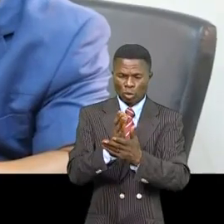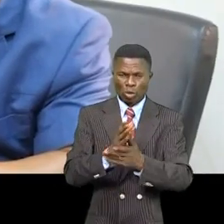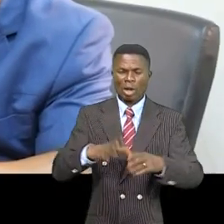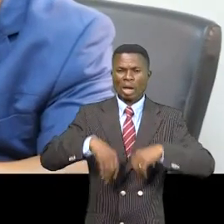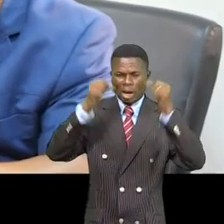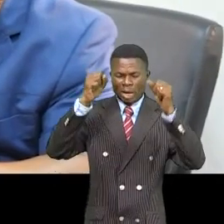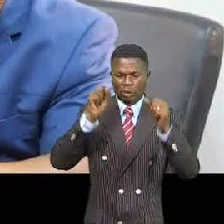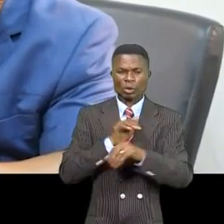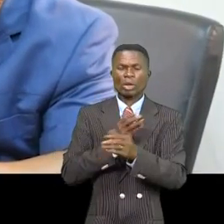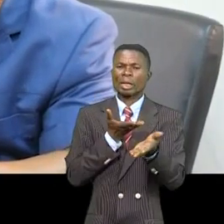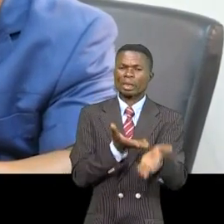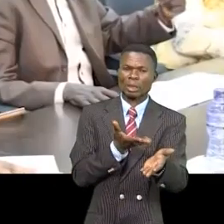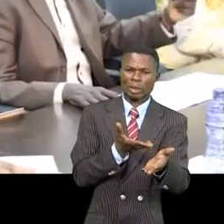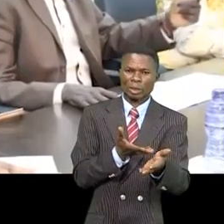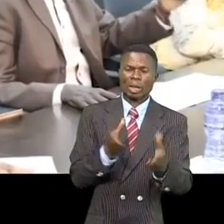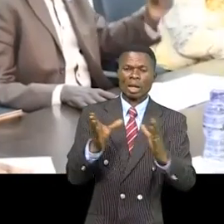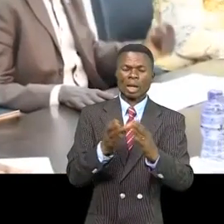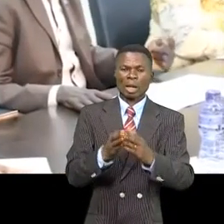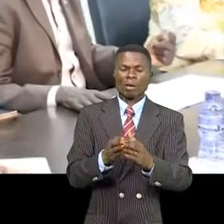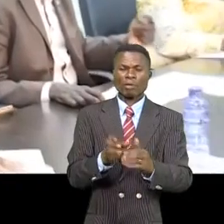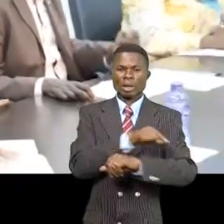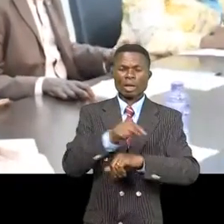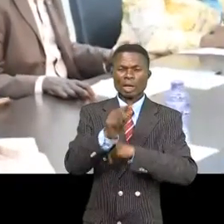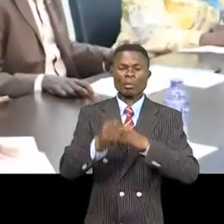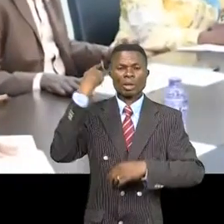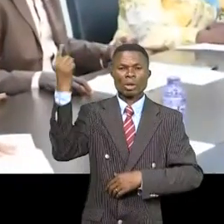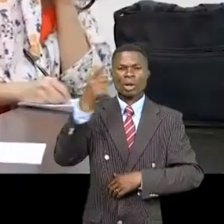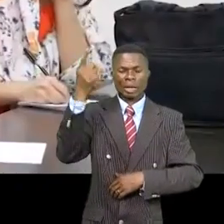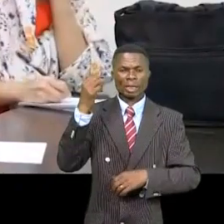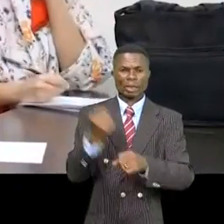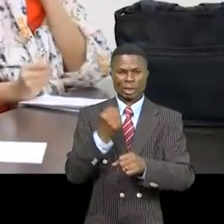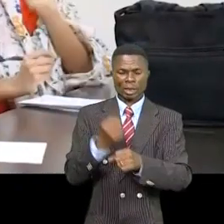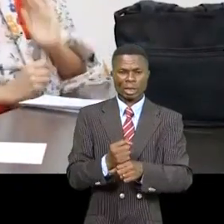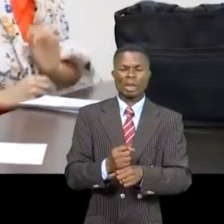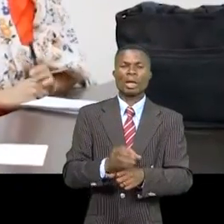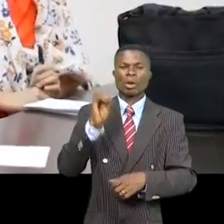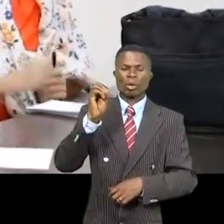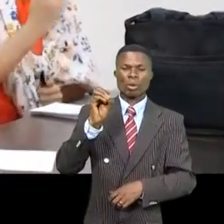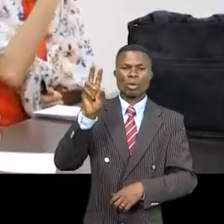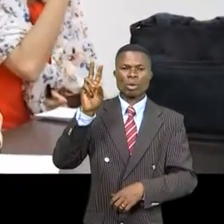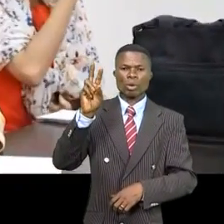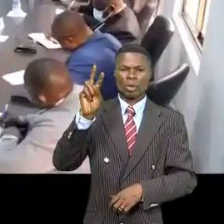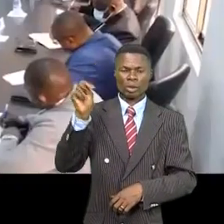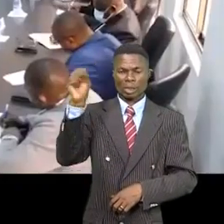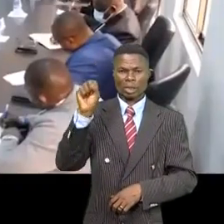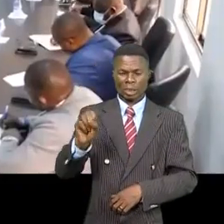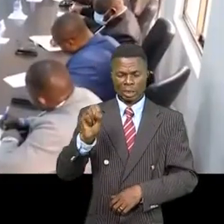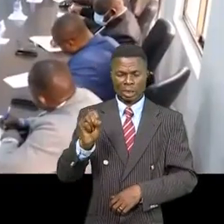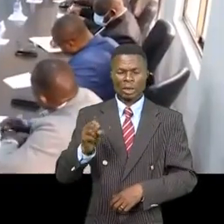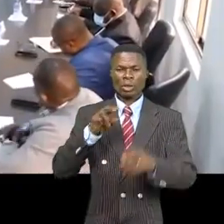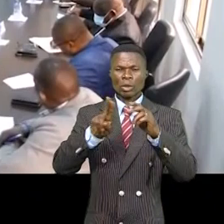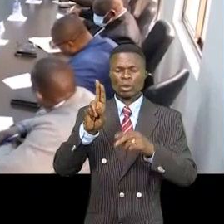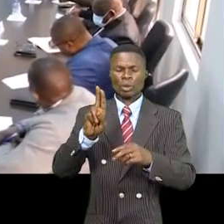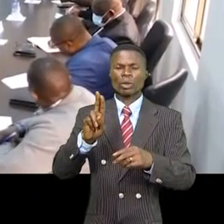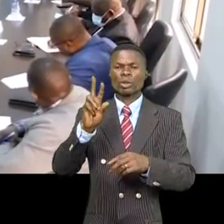ses interventions. Déjà avec le Bureau international du travail et l'UNESCO, un autre partenaire, l'UNICEF, vient donc s'associer